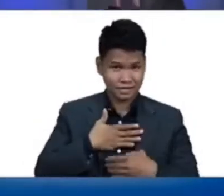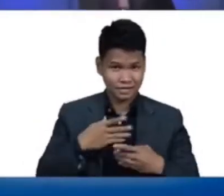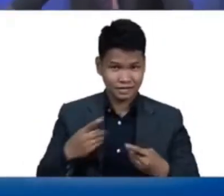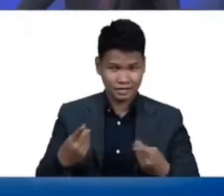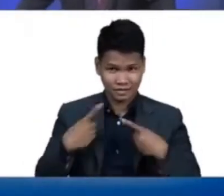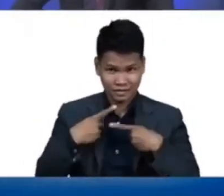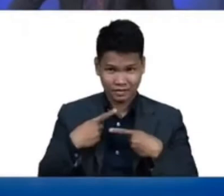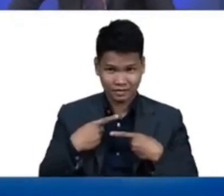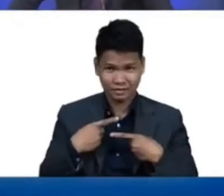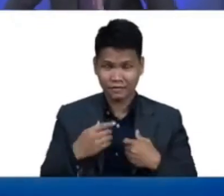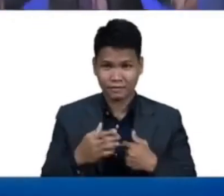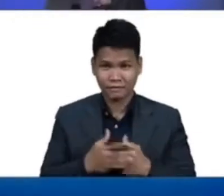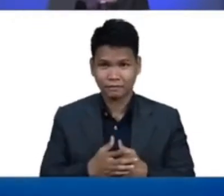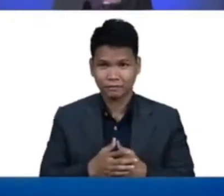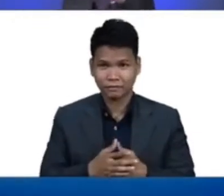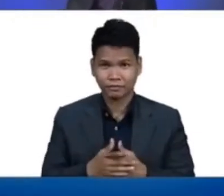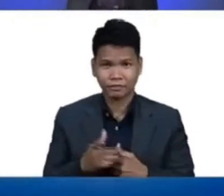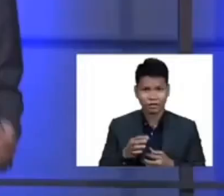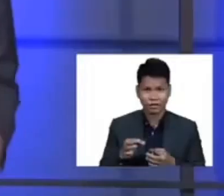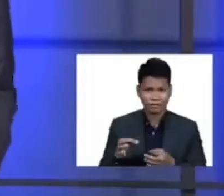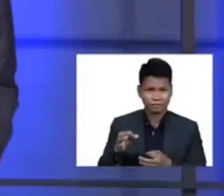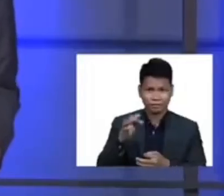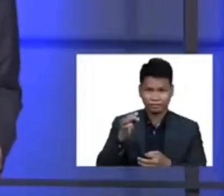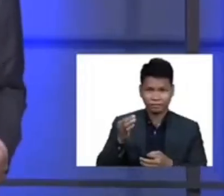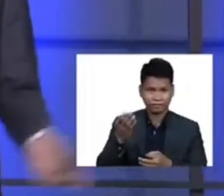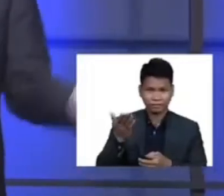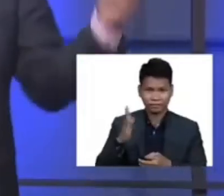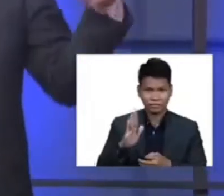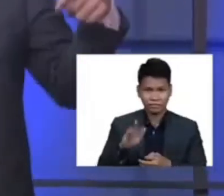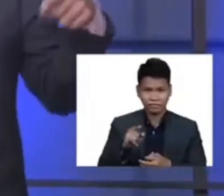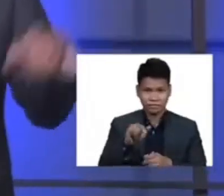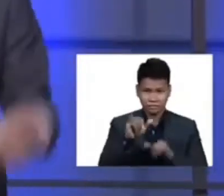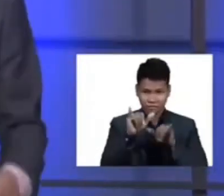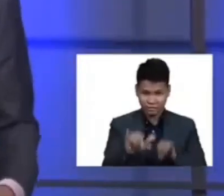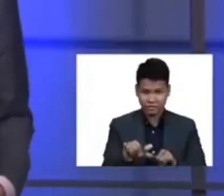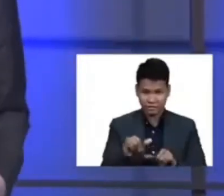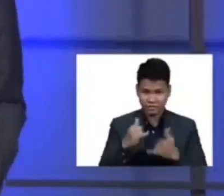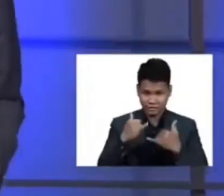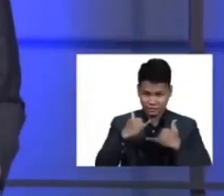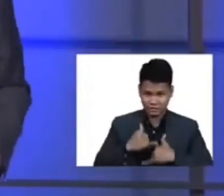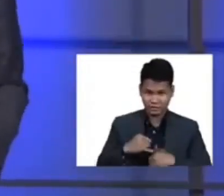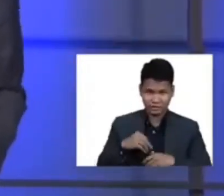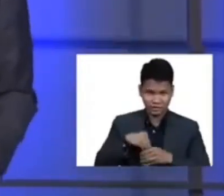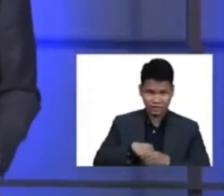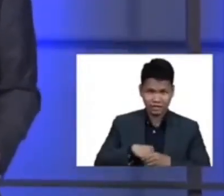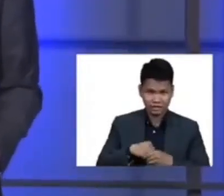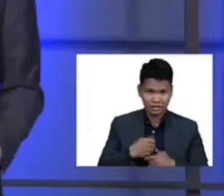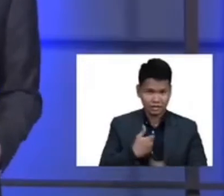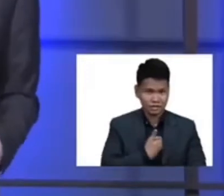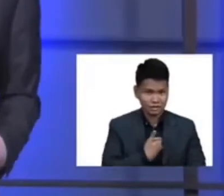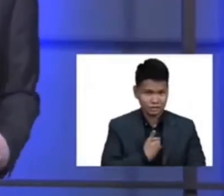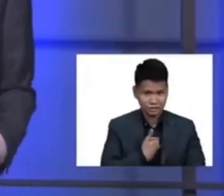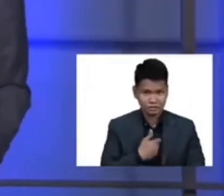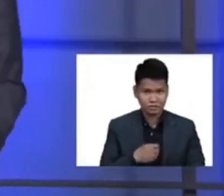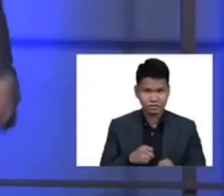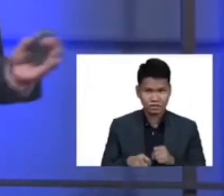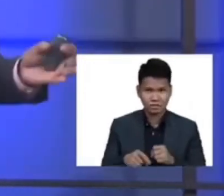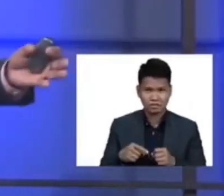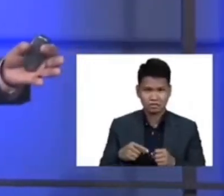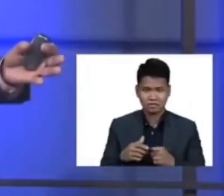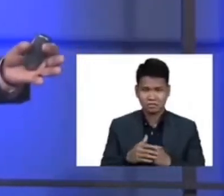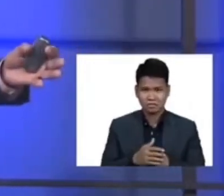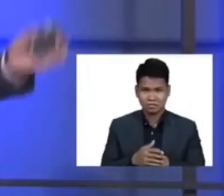templo ng Diyos at ang Espiritu ng Diyos ay nananahan sa inyo. Kaya nga mga